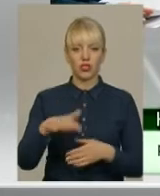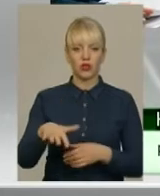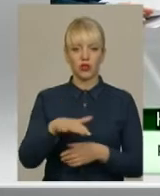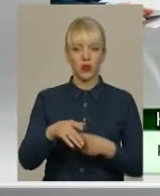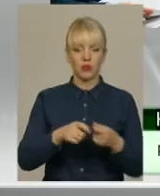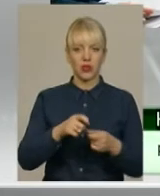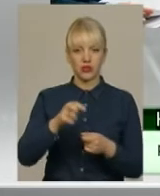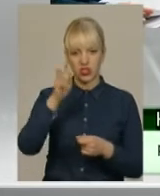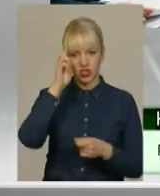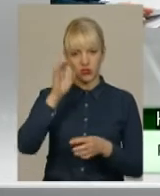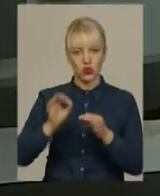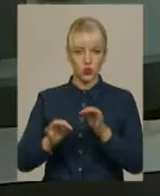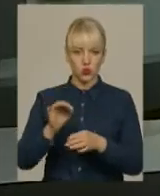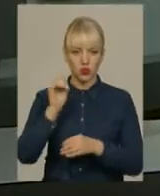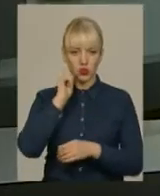судови адміністрації України.